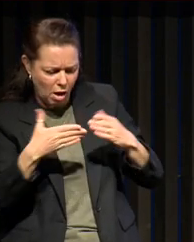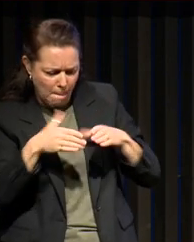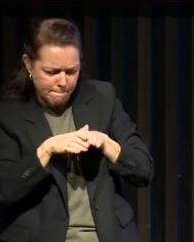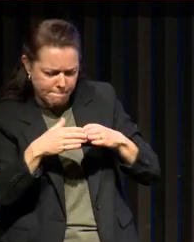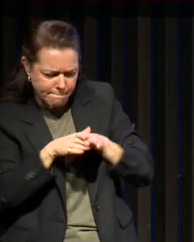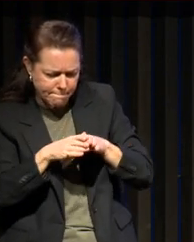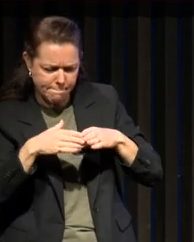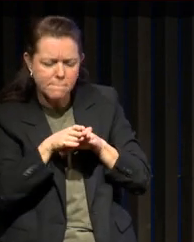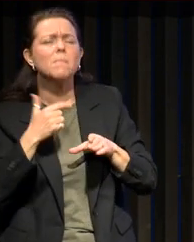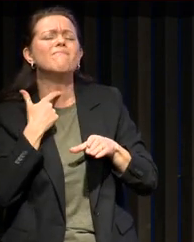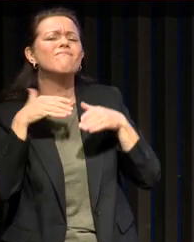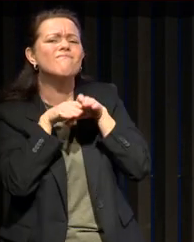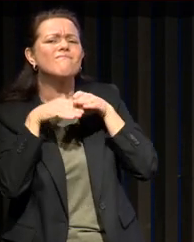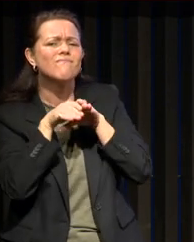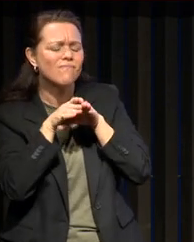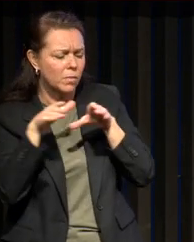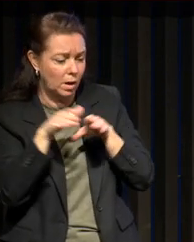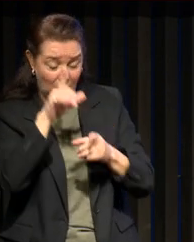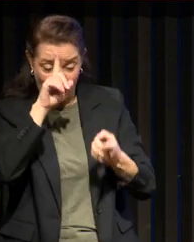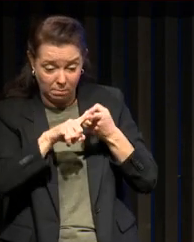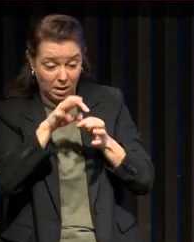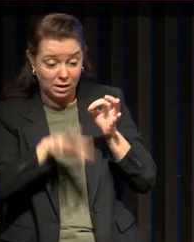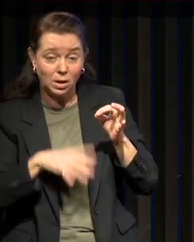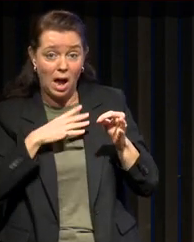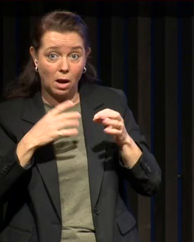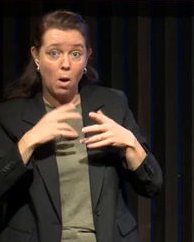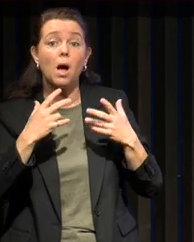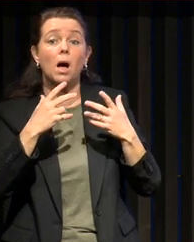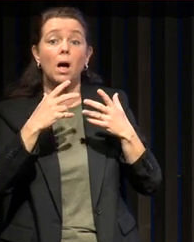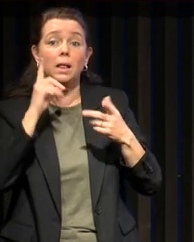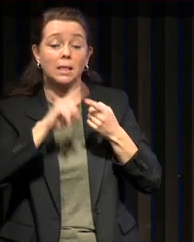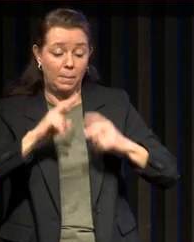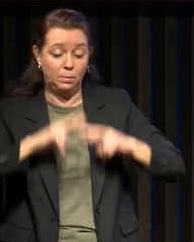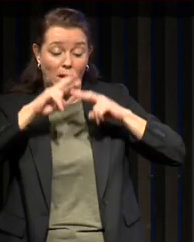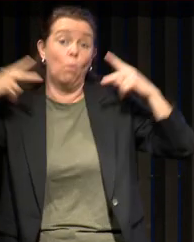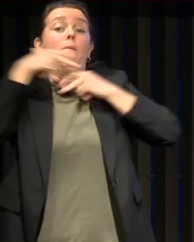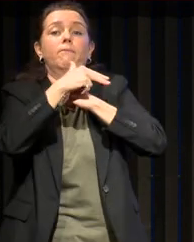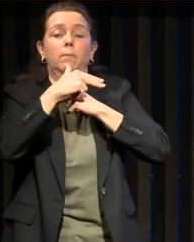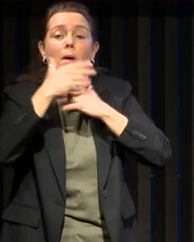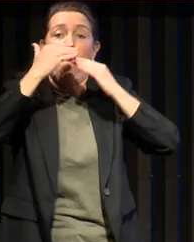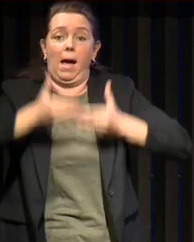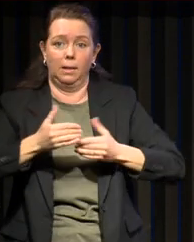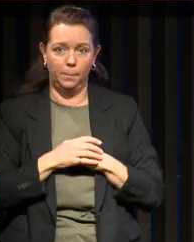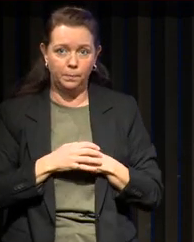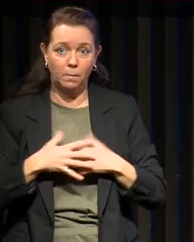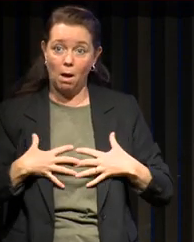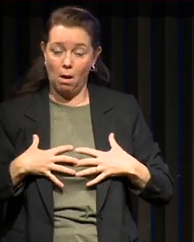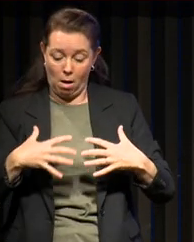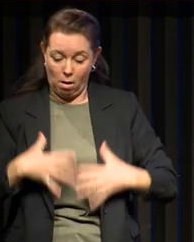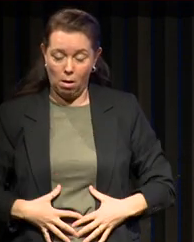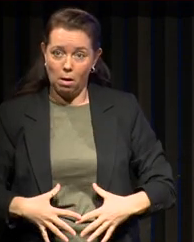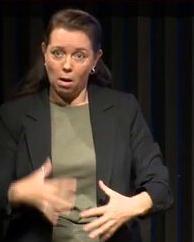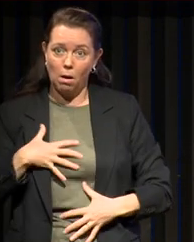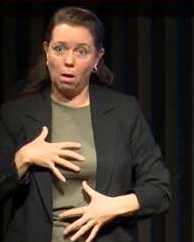spasmodique suspendant entièrement la respiration, ici au fond de la gorge. Le thorax et l'abdomen semblant se soulever par des